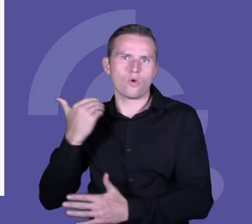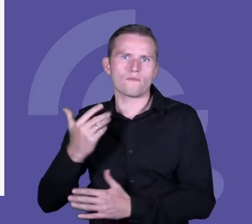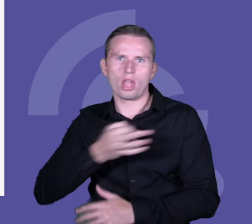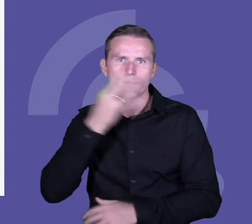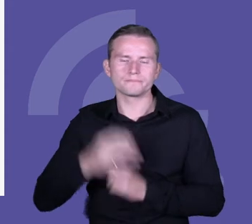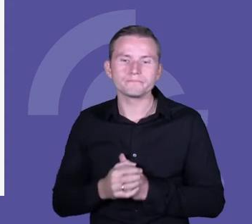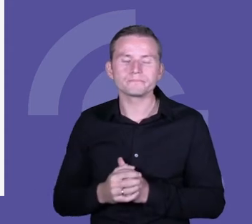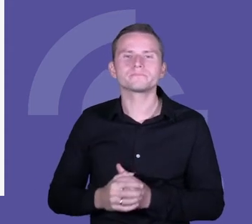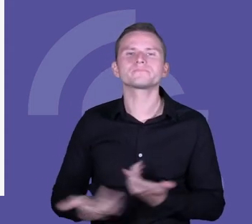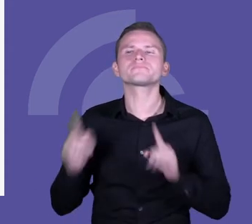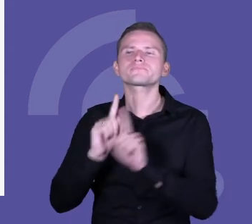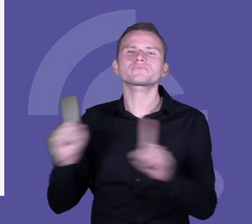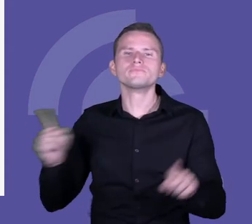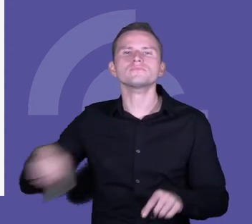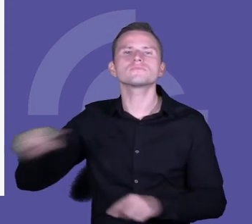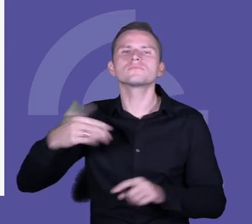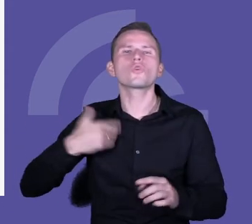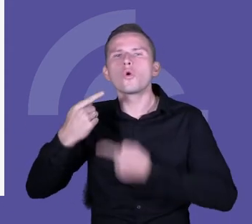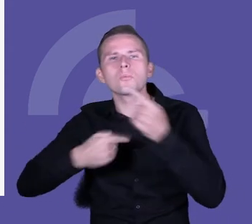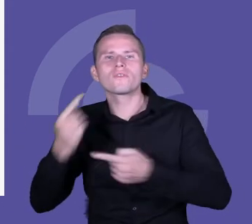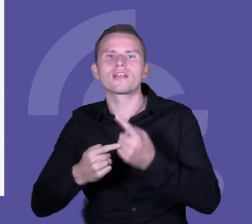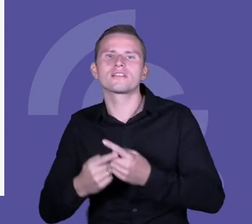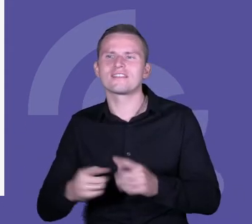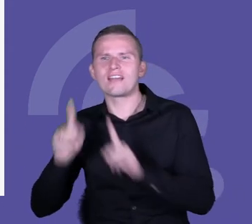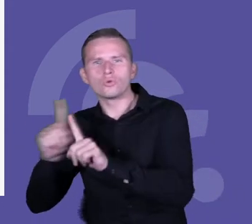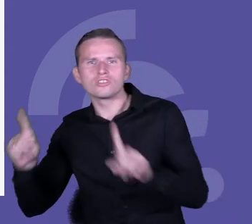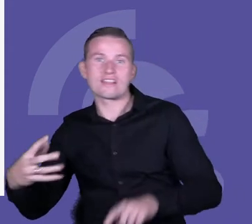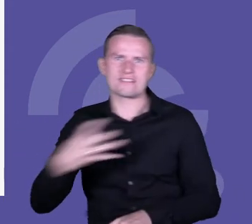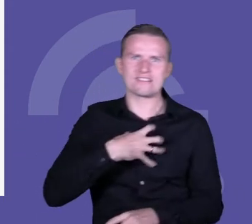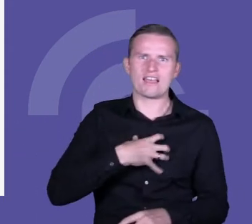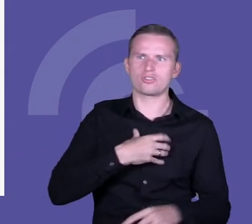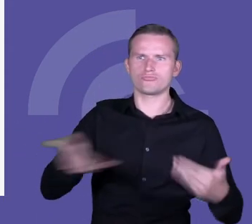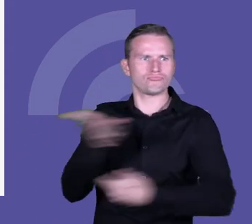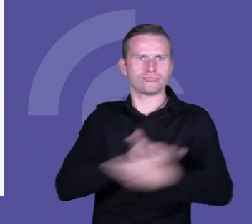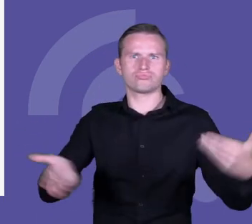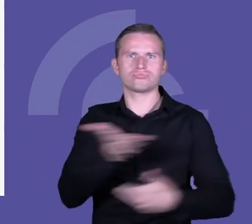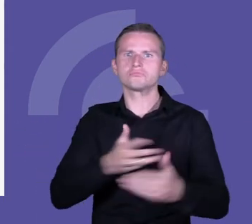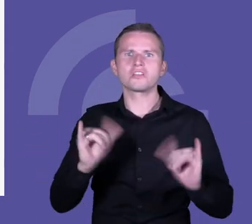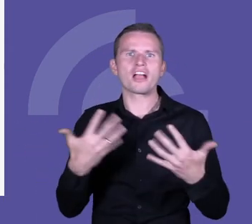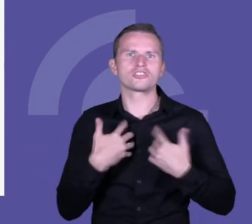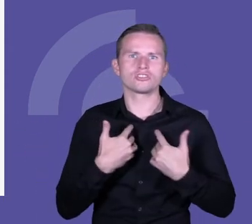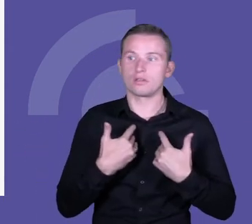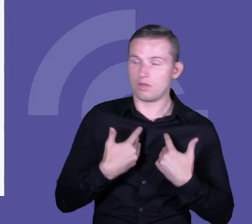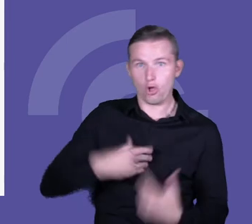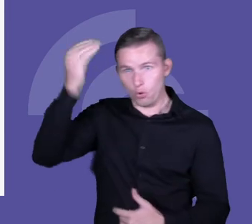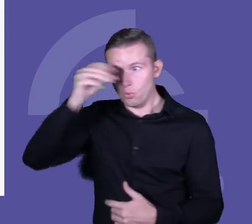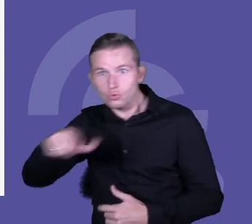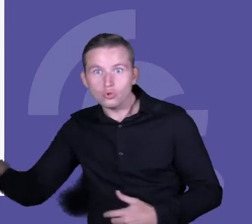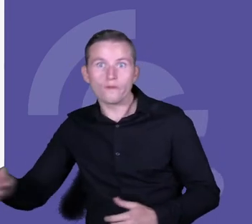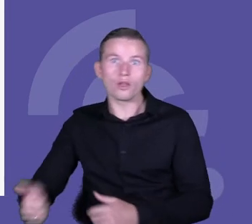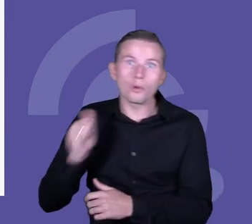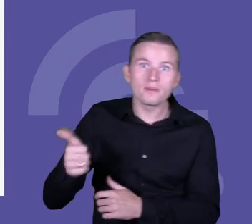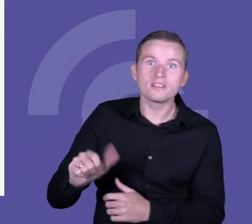nauczyciele mówili, jak to tam im się żyje z dyrektorami. Czyli nie mówimy o kompetencjach proinnowacyjnych uczniów i możliwościach, tylko